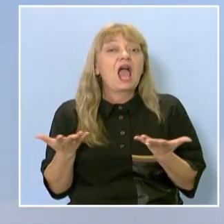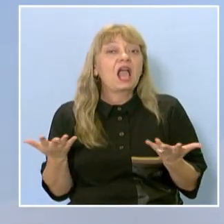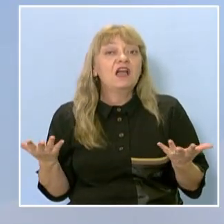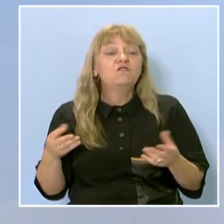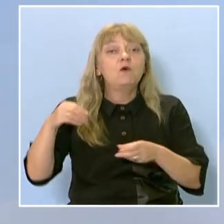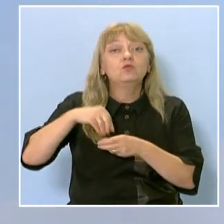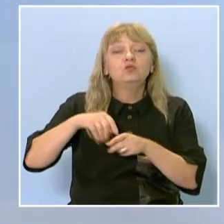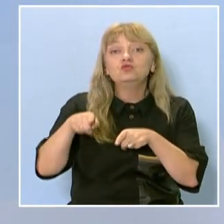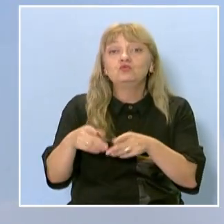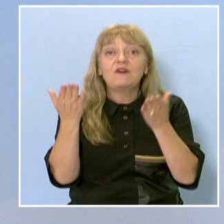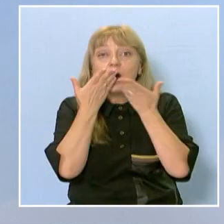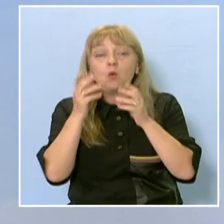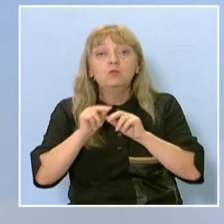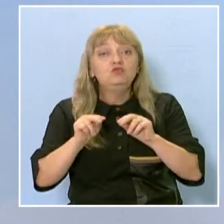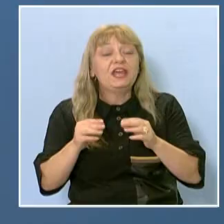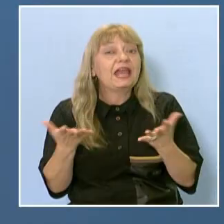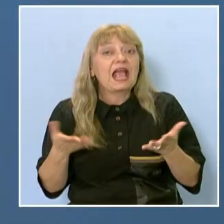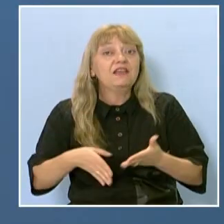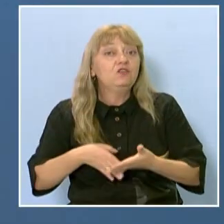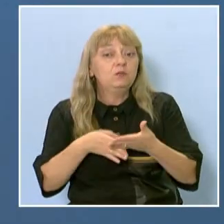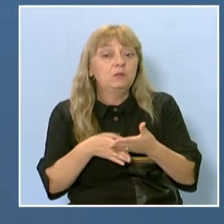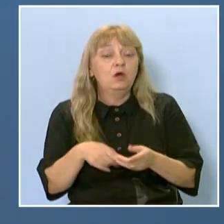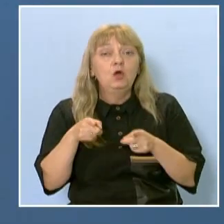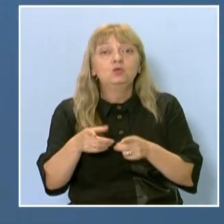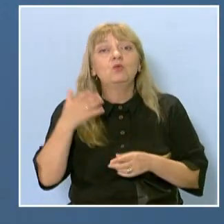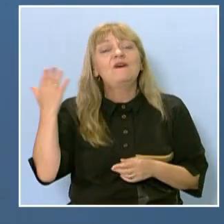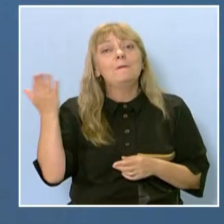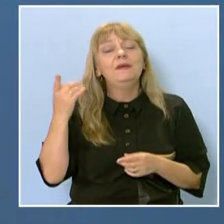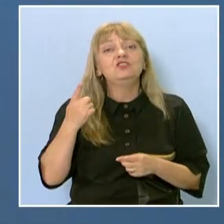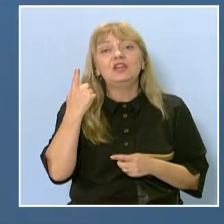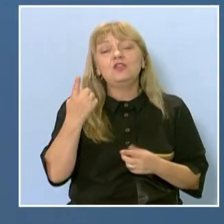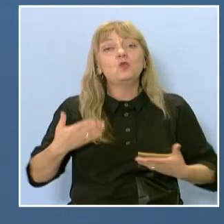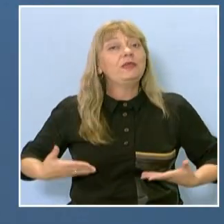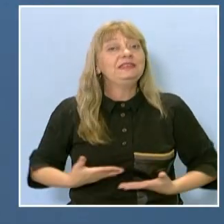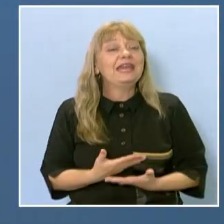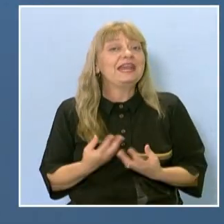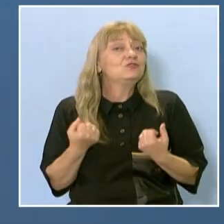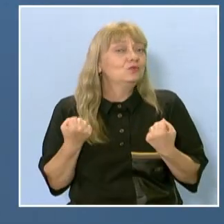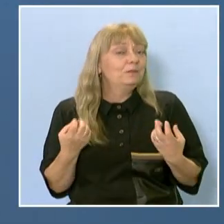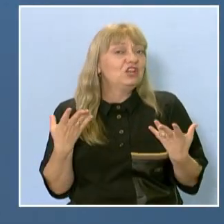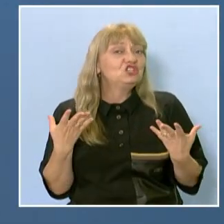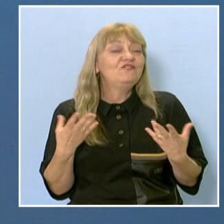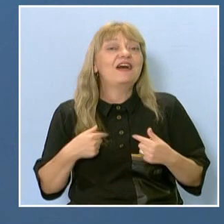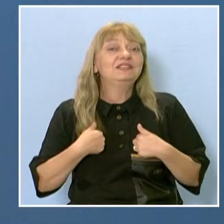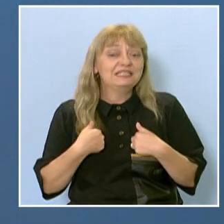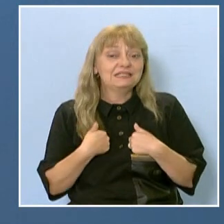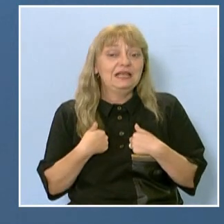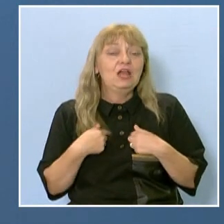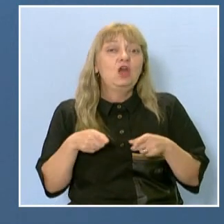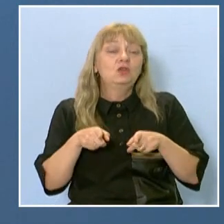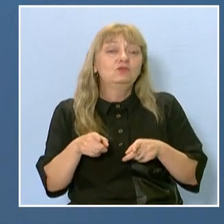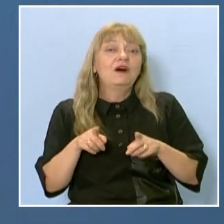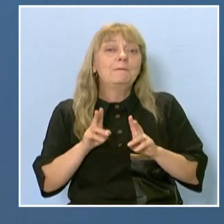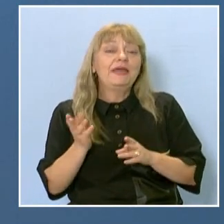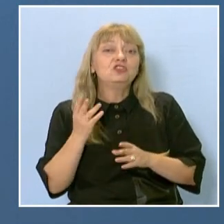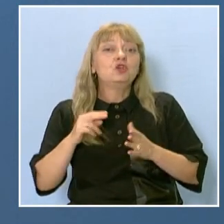с какво ви помогна на вас? Това беше едно много интересно преживяване за мен. Това беше като ЕРАЗН проект, обаче